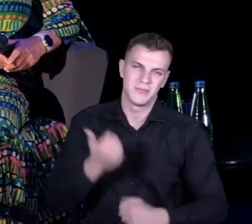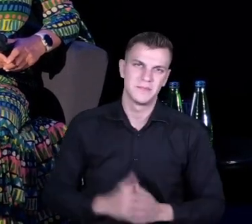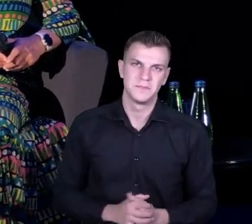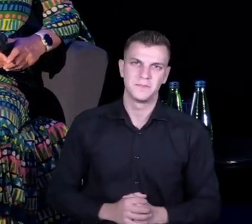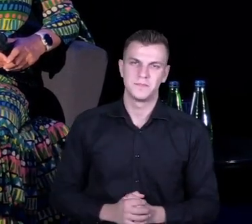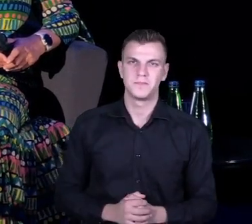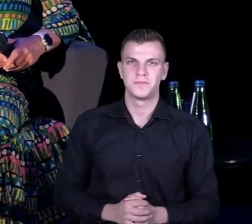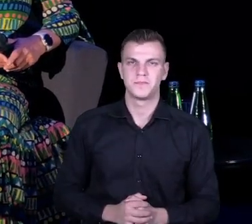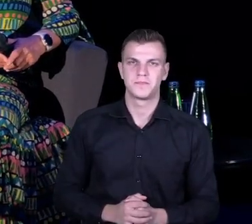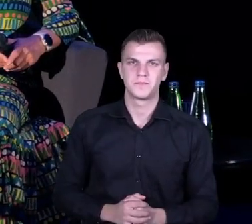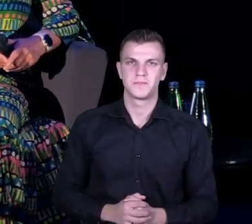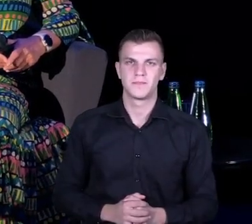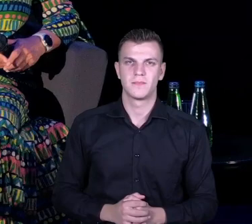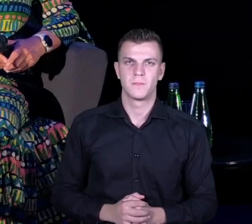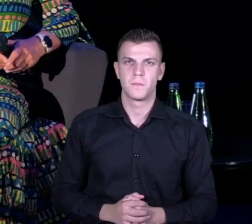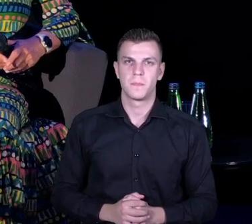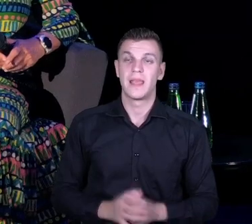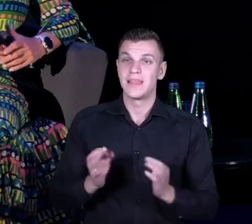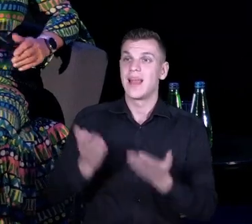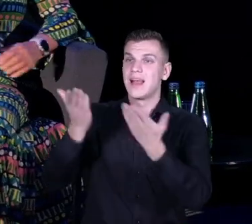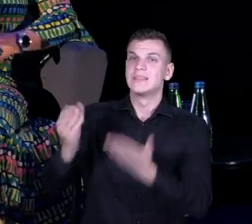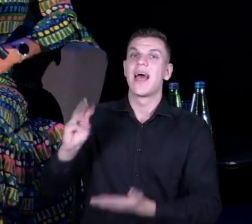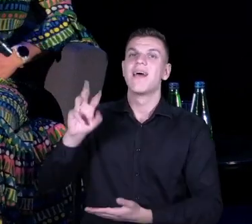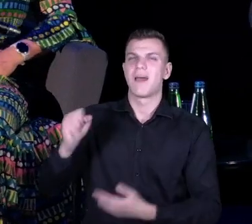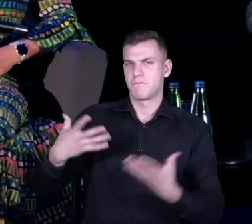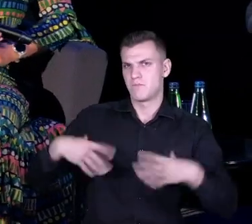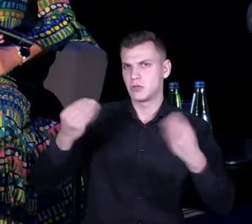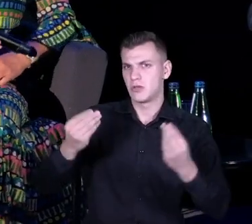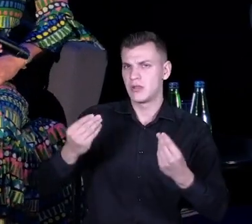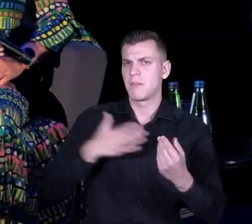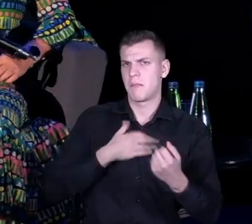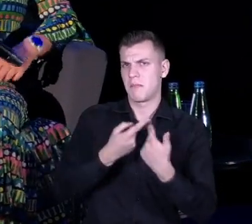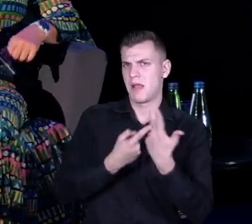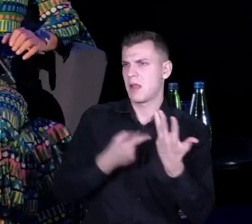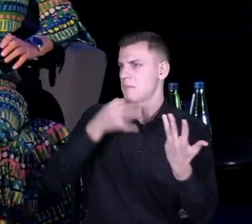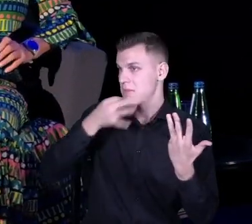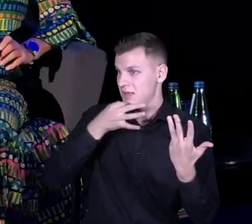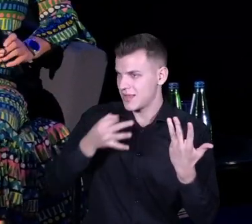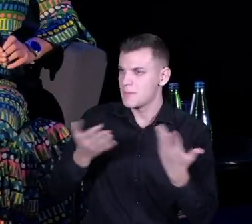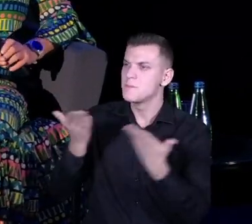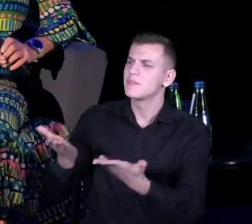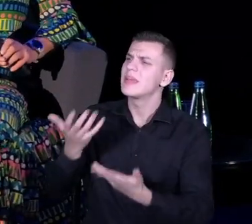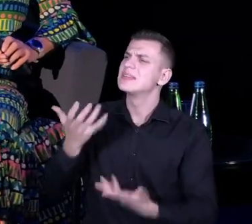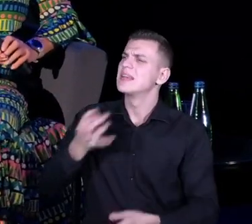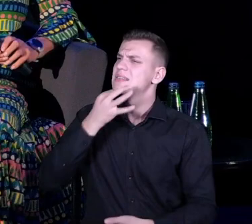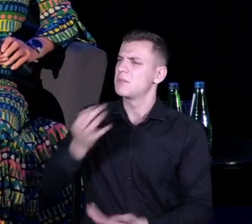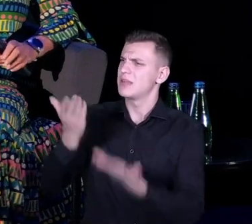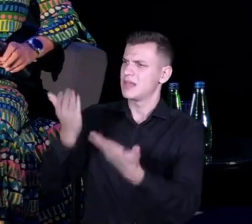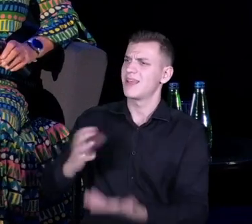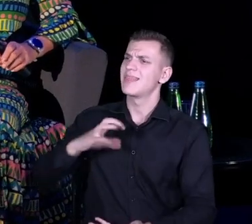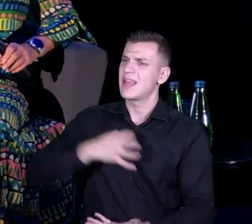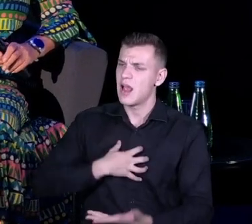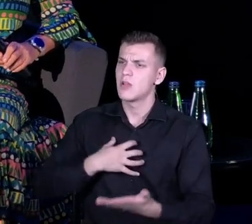I teraz zacznę od ciebie, Ewo, o serię pytań. Właśnie chciałam zapytać o tą rolę dyrektora jako